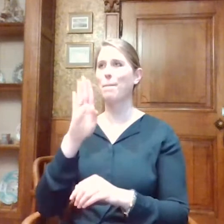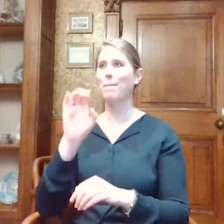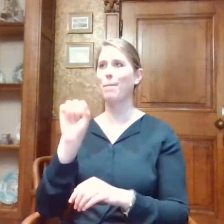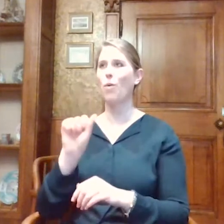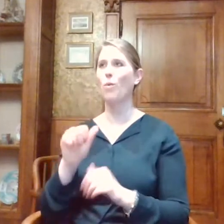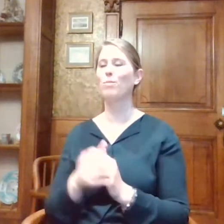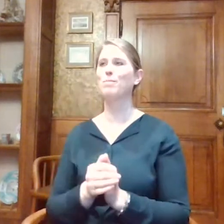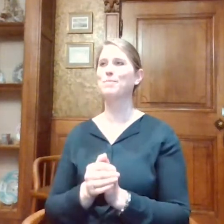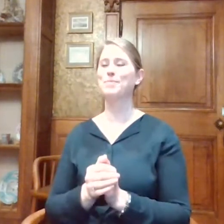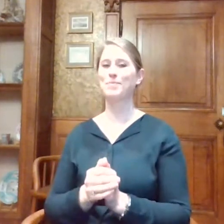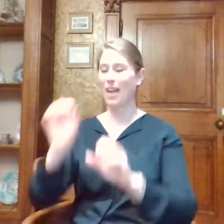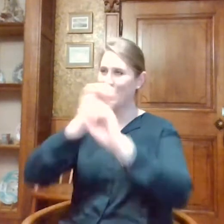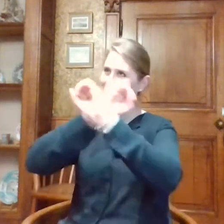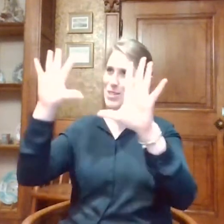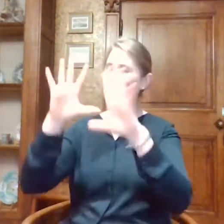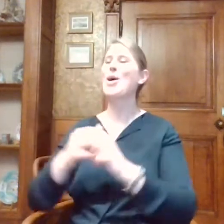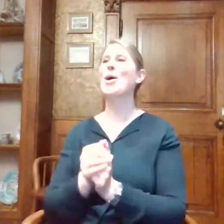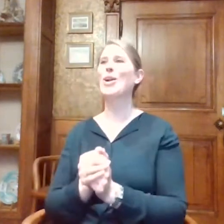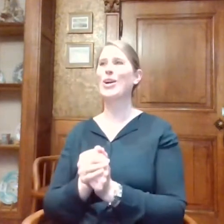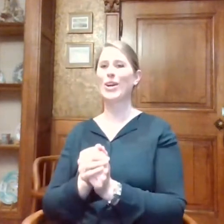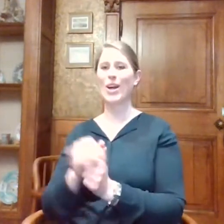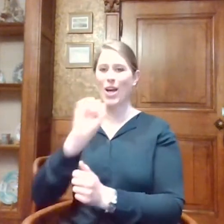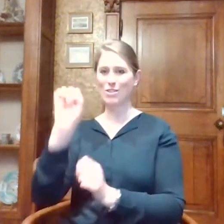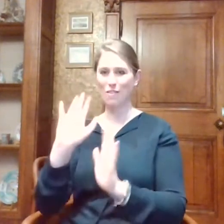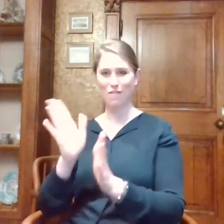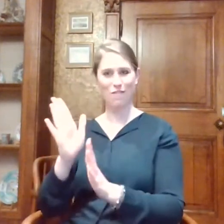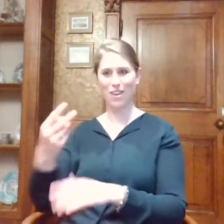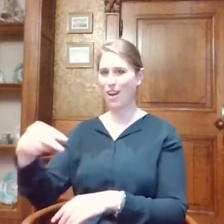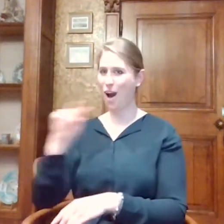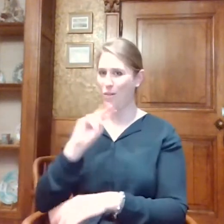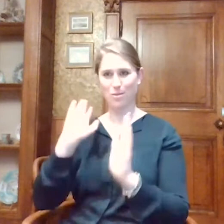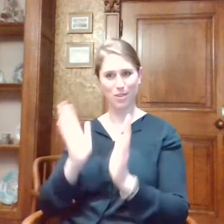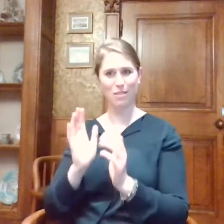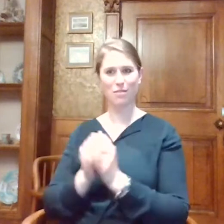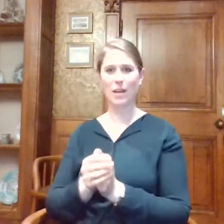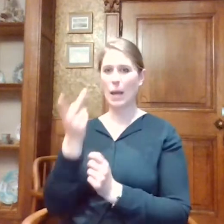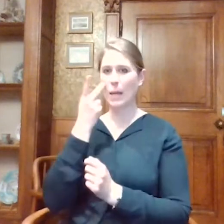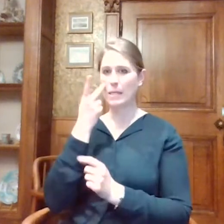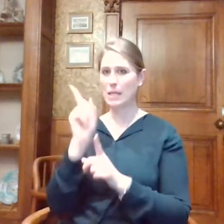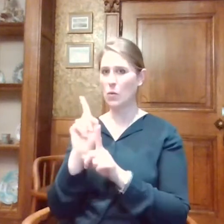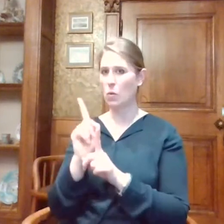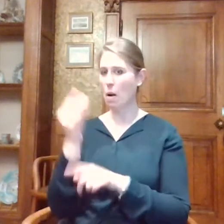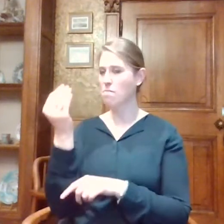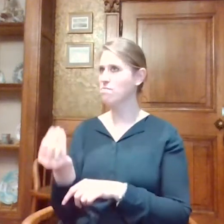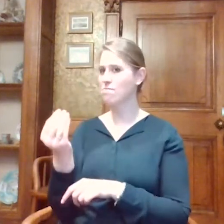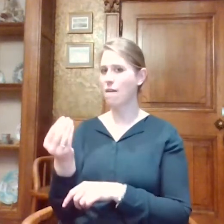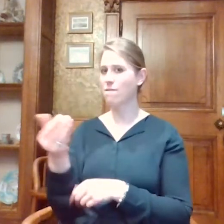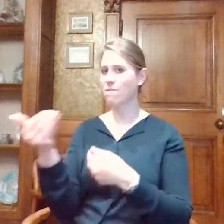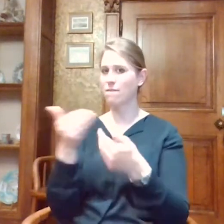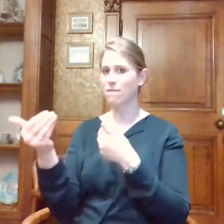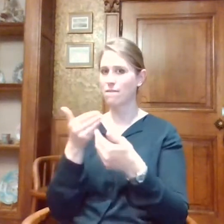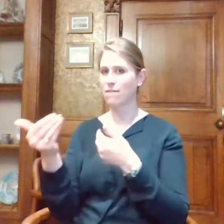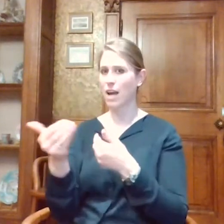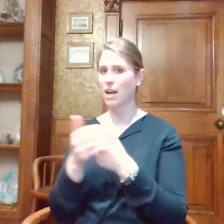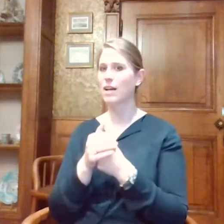Ja, dat is heel duidelijk. Zij heeft het antwoord gekregen op haar vragen. En ik zie voor de rest dat er eigenlijk geen vragen mee zijn